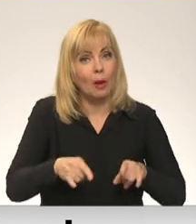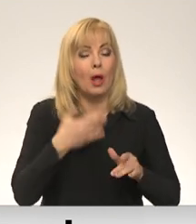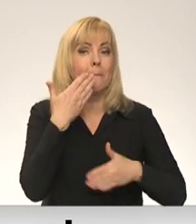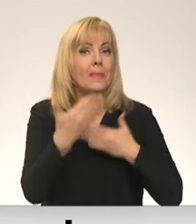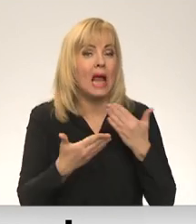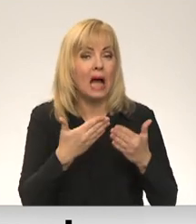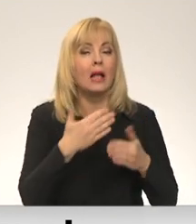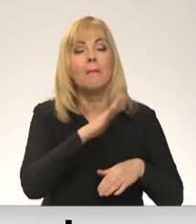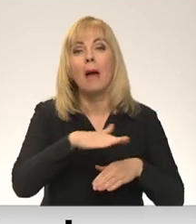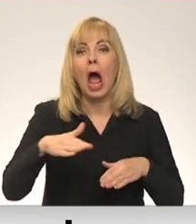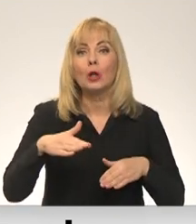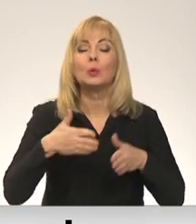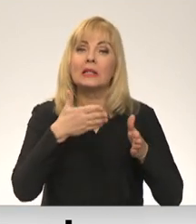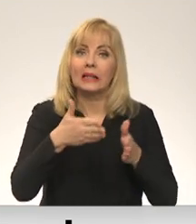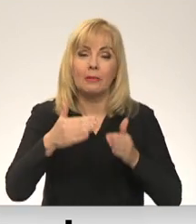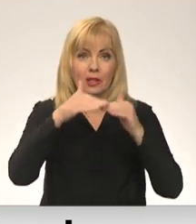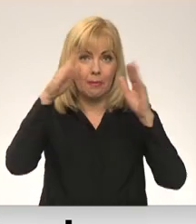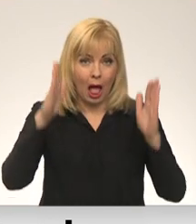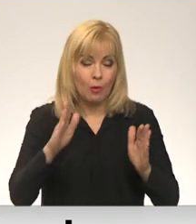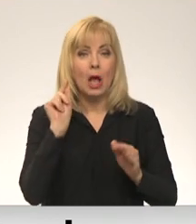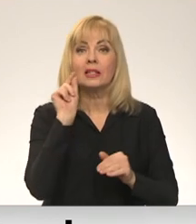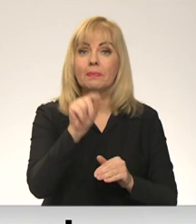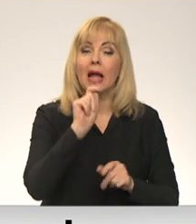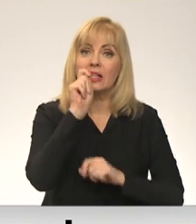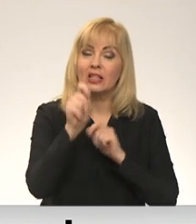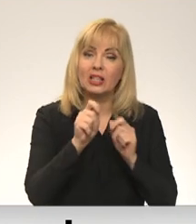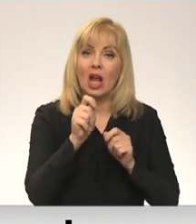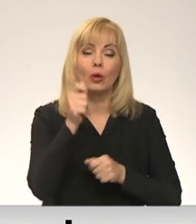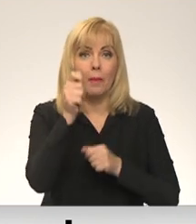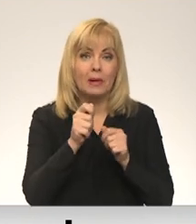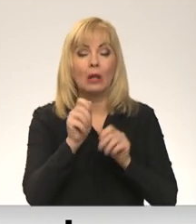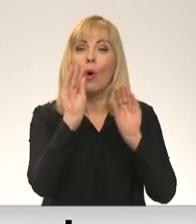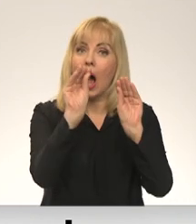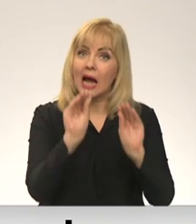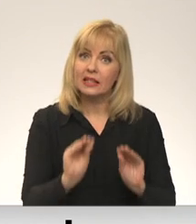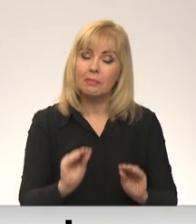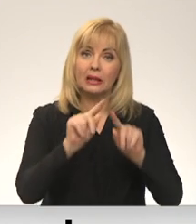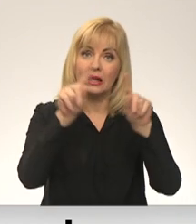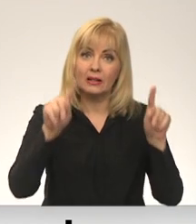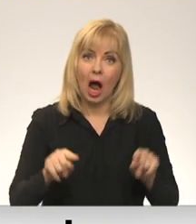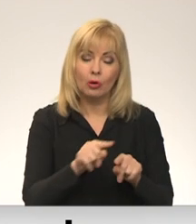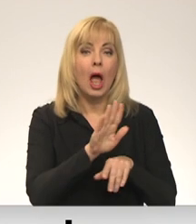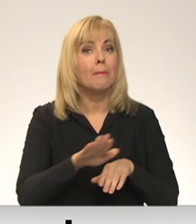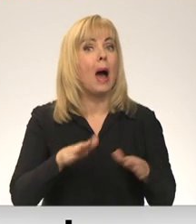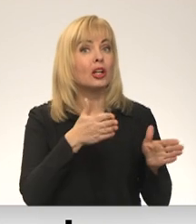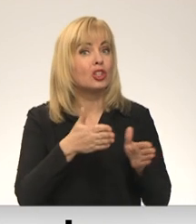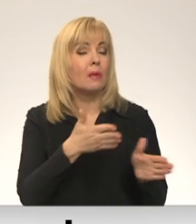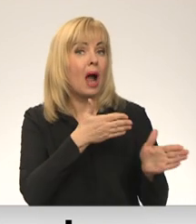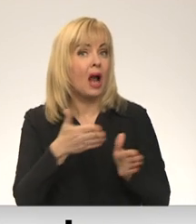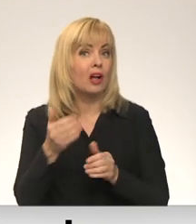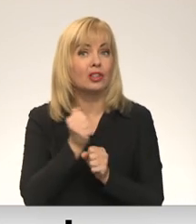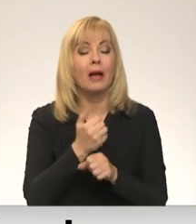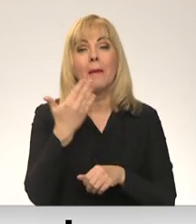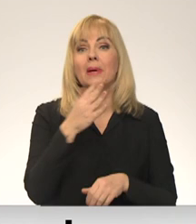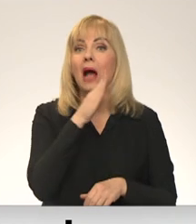bērnu slimnīcas mājaslapā spiežot uz ziedot pienu un aizpildot anketu. Pašlaik bērnu slimnīca esot gatava strādāt ar